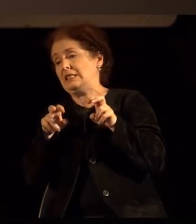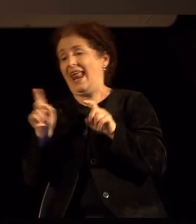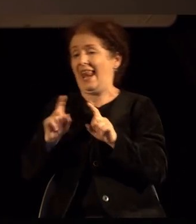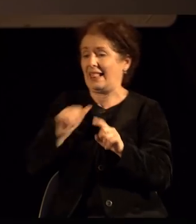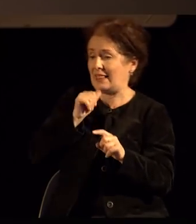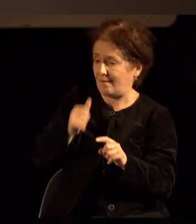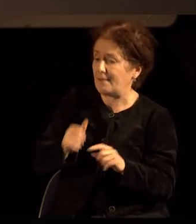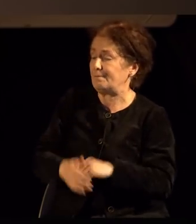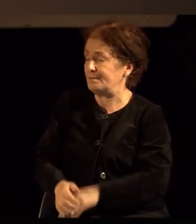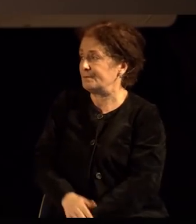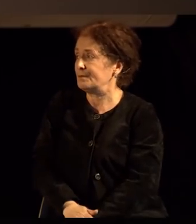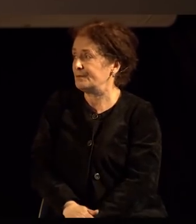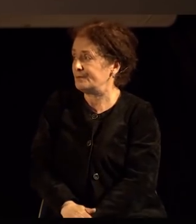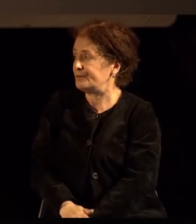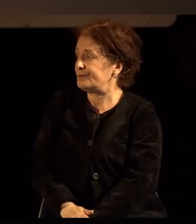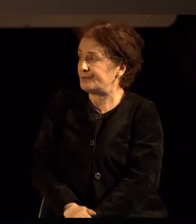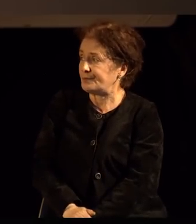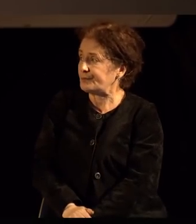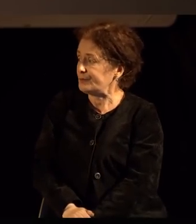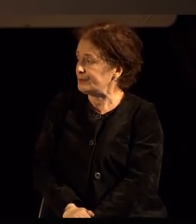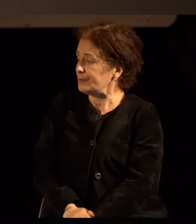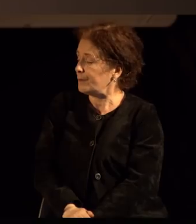нормалните не ги разкажа на социалните мрежи.